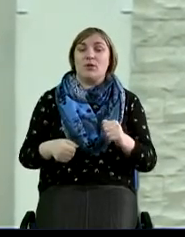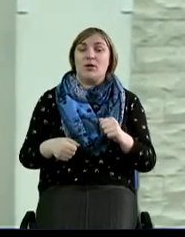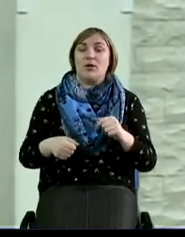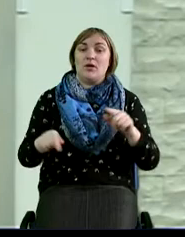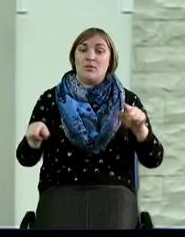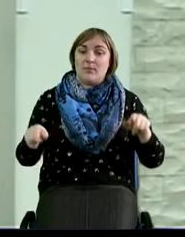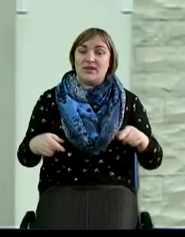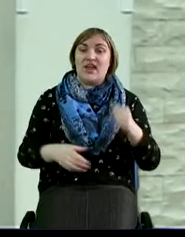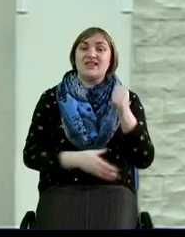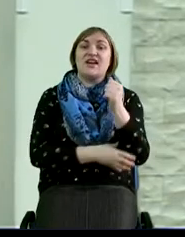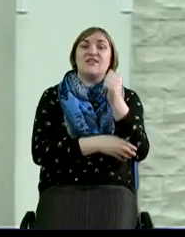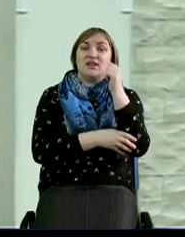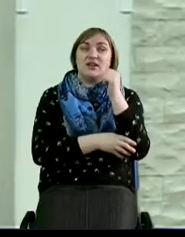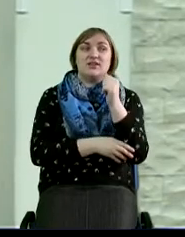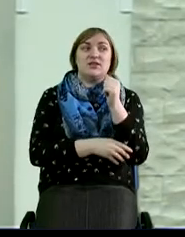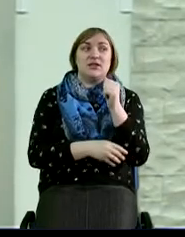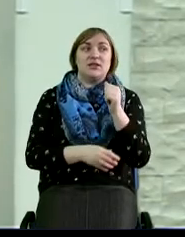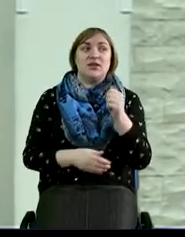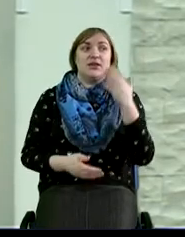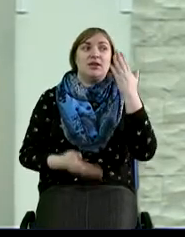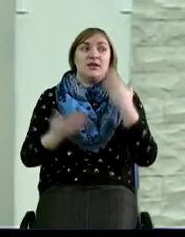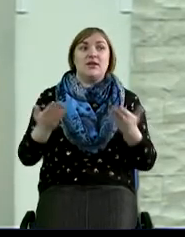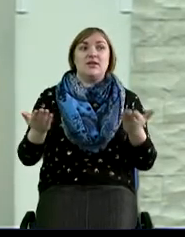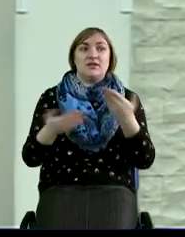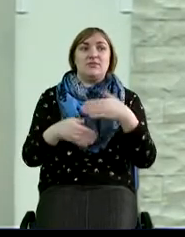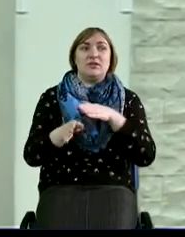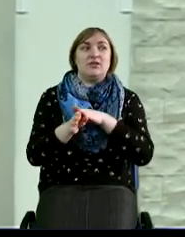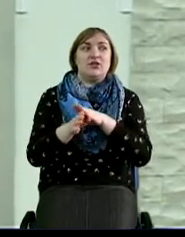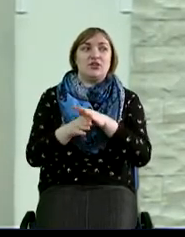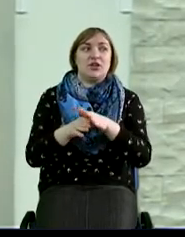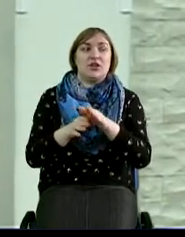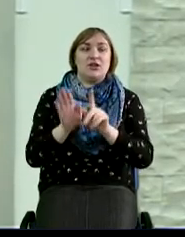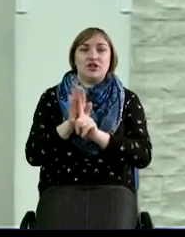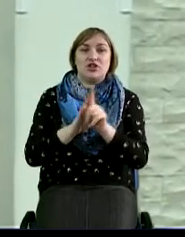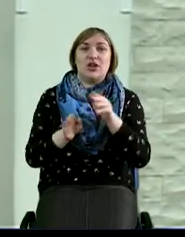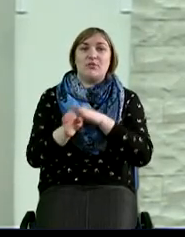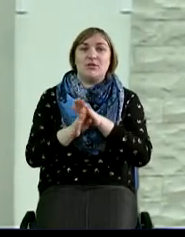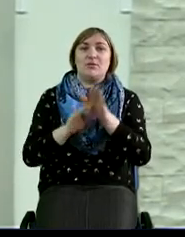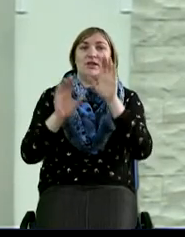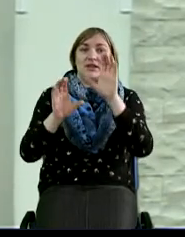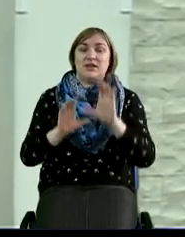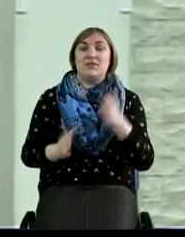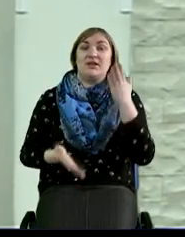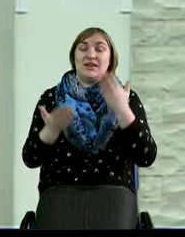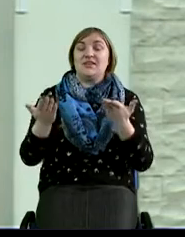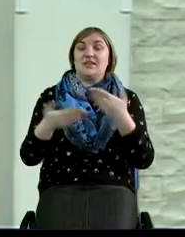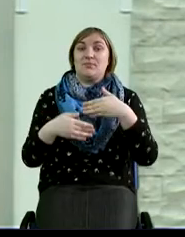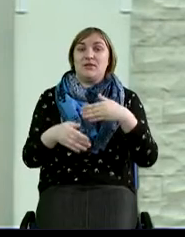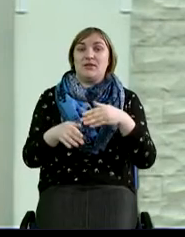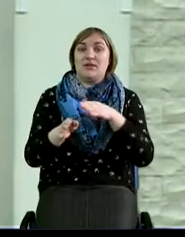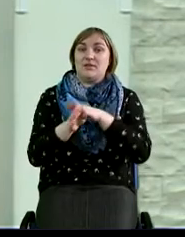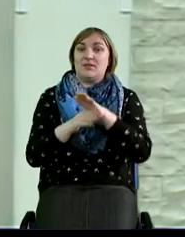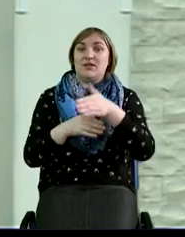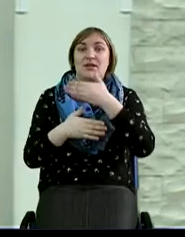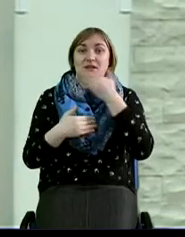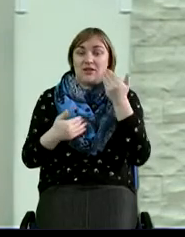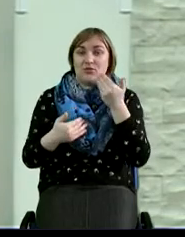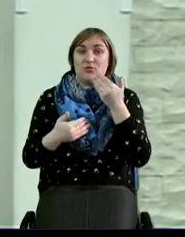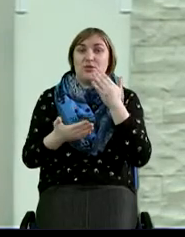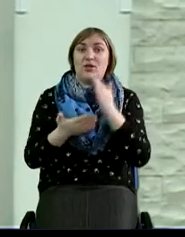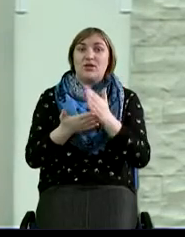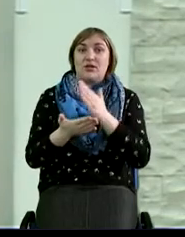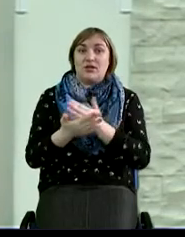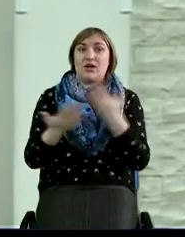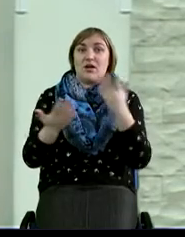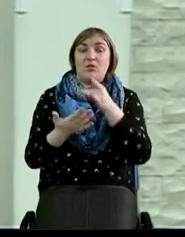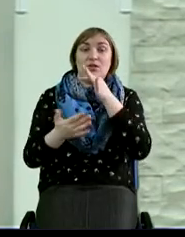закона Божьего в их жизни. Если мы начинаем исполнять эту заповедь, если мы ее не исполняем, то тогда через какое-то определенное время